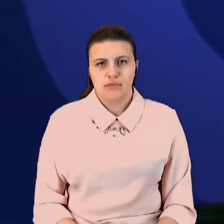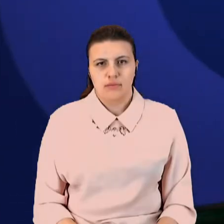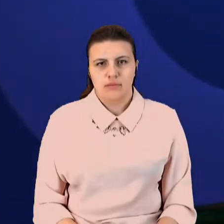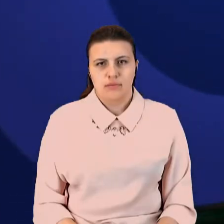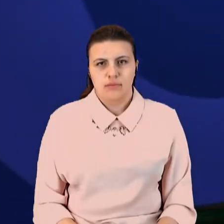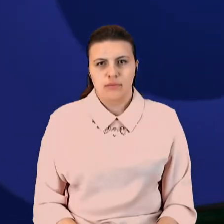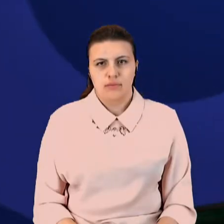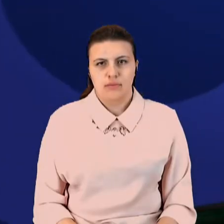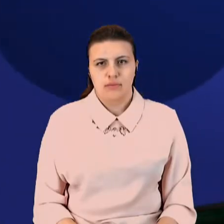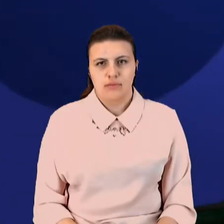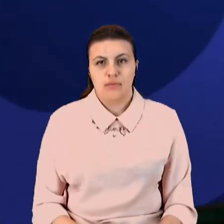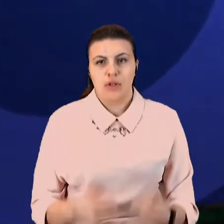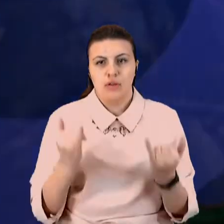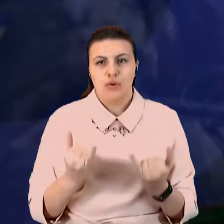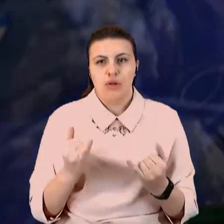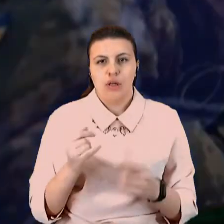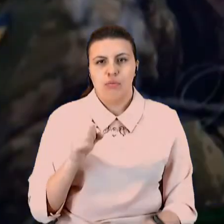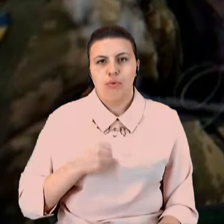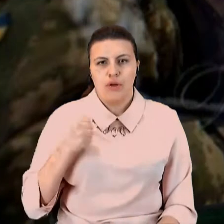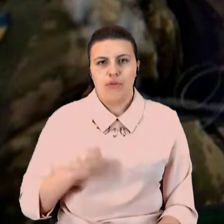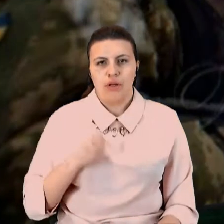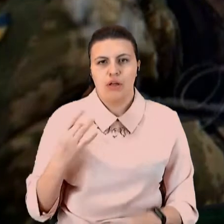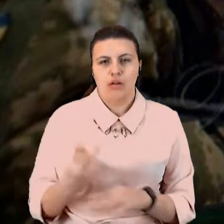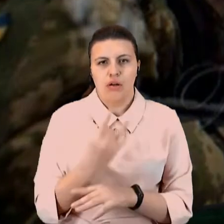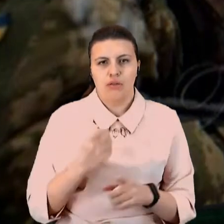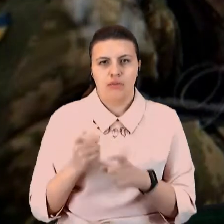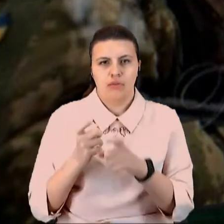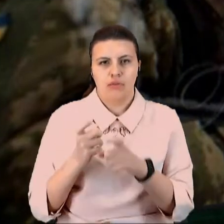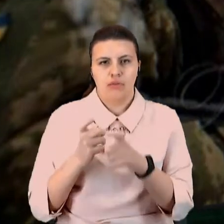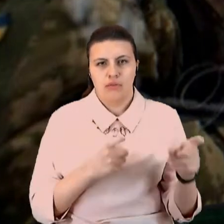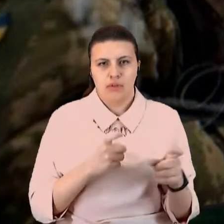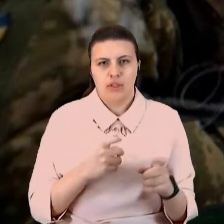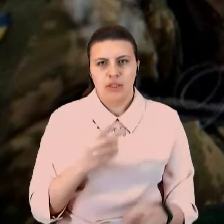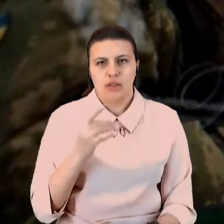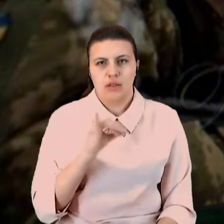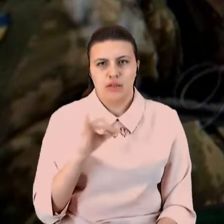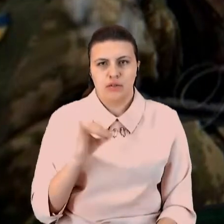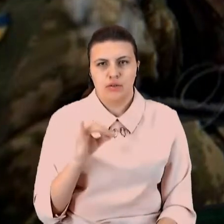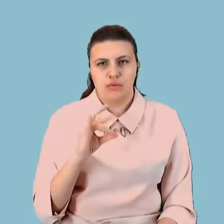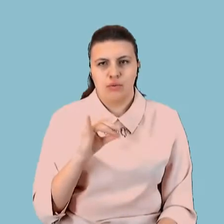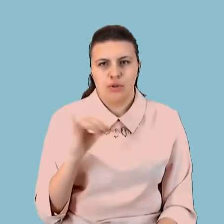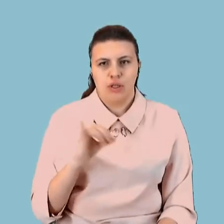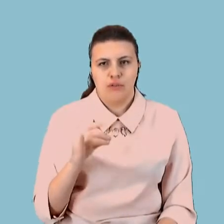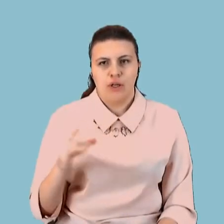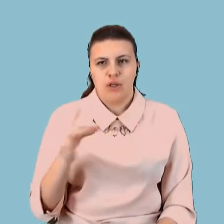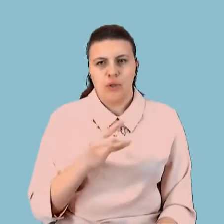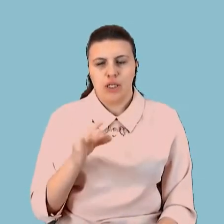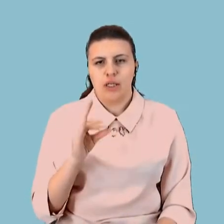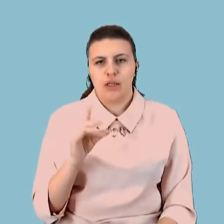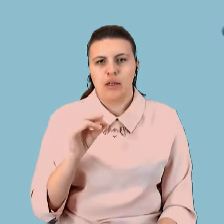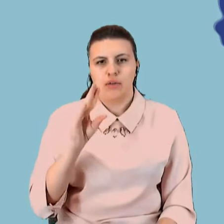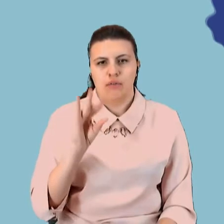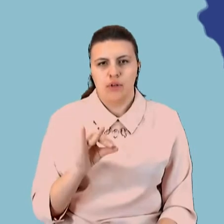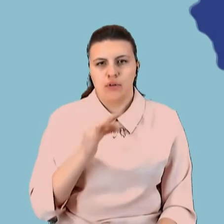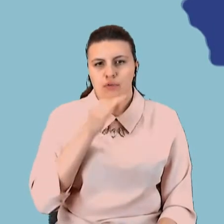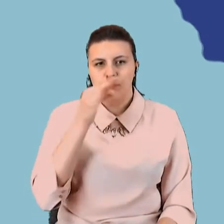Сьогодні бойовики один раз відкривали вогонь зі стрілецької зброї в районі Катеринівки. У відповідь військовослужбовці вогонь